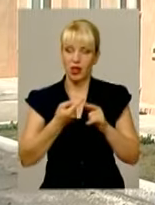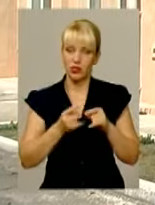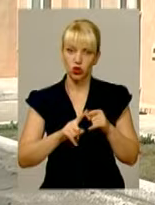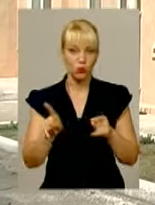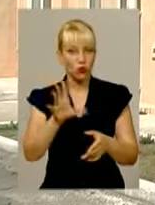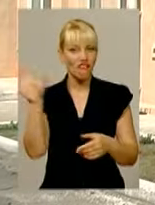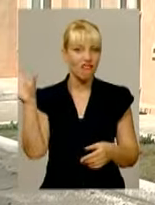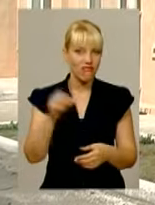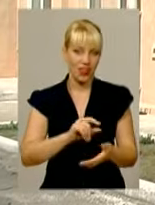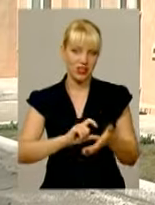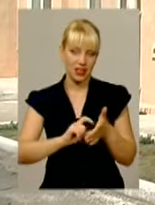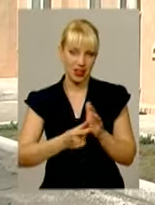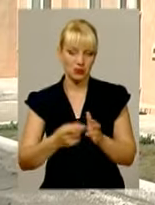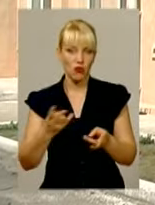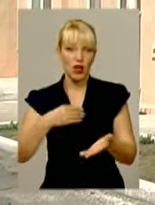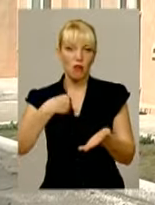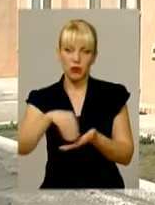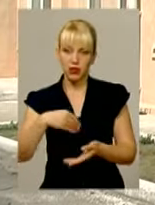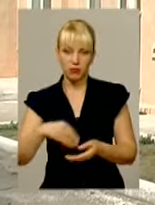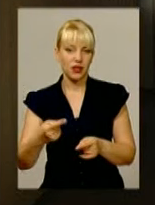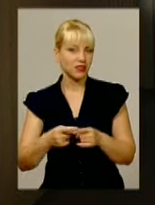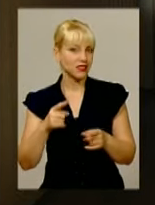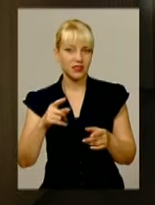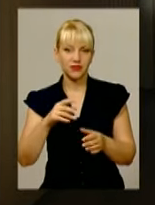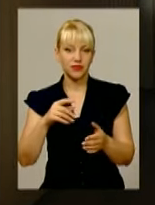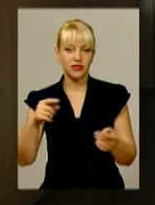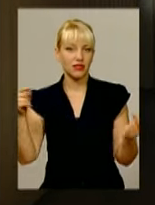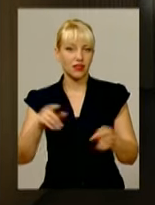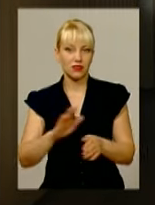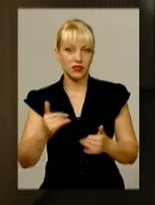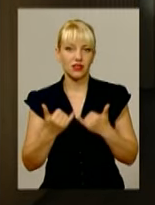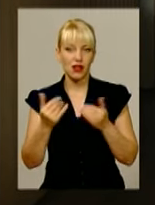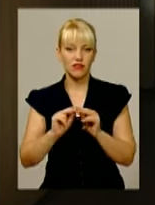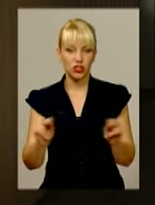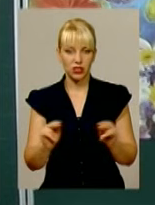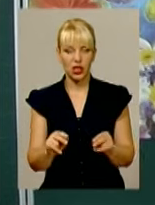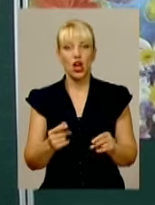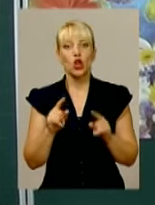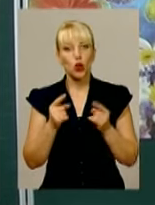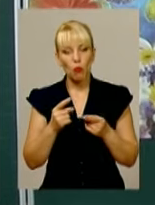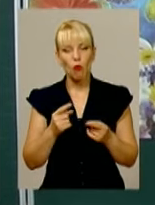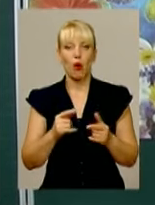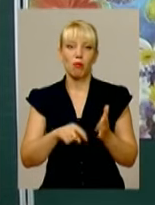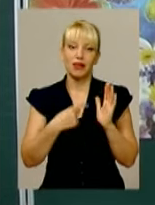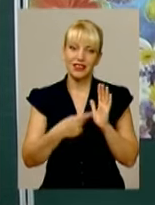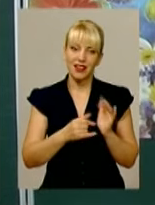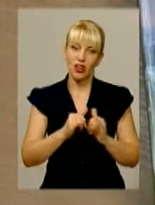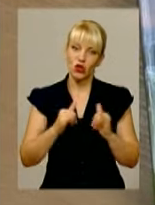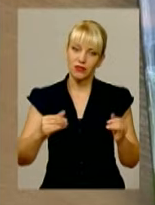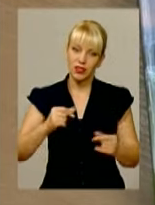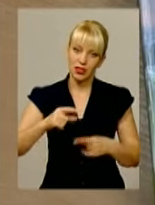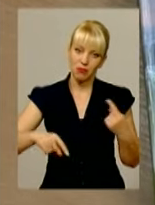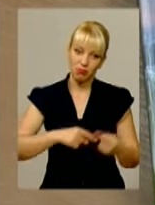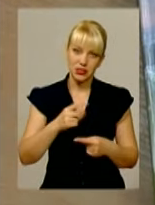виходить за межі компетенції вчителі. Тому питання, розвивати бізнес у школі чи ні, вибір кожного. Пам